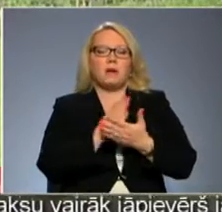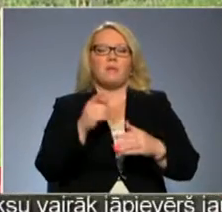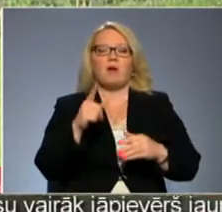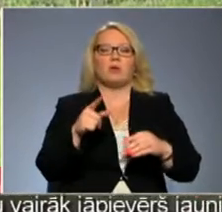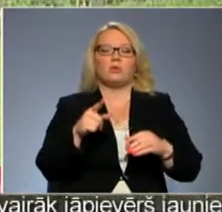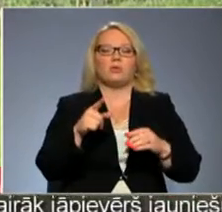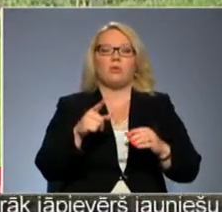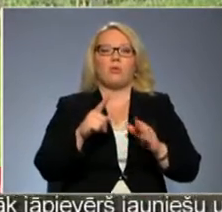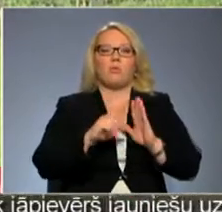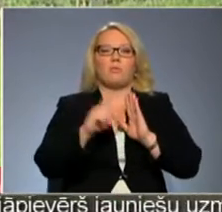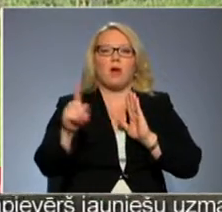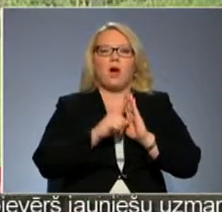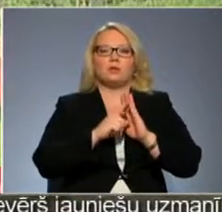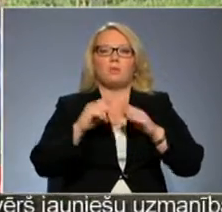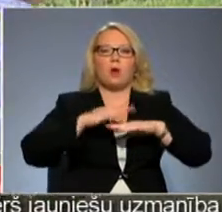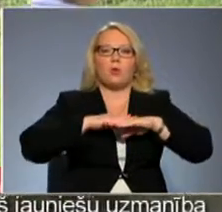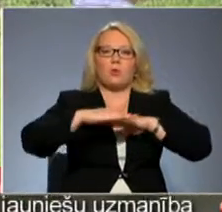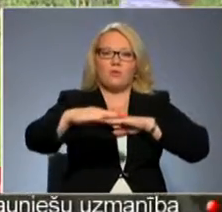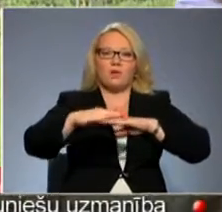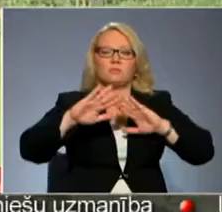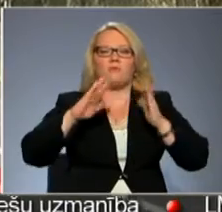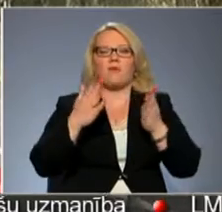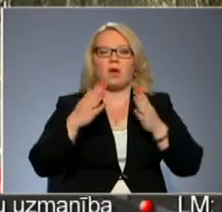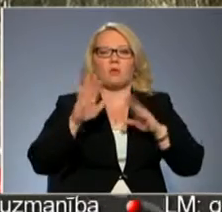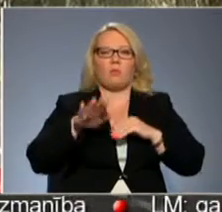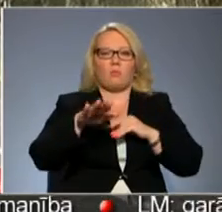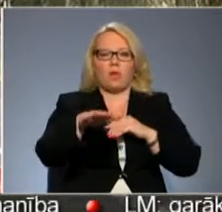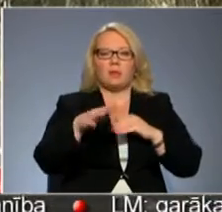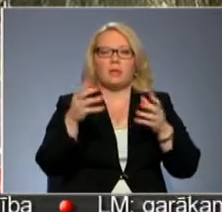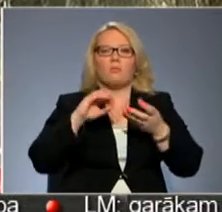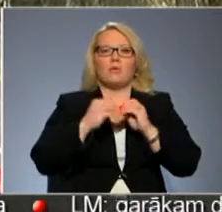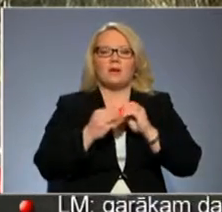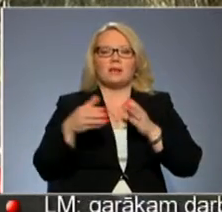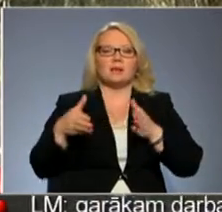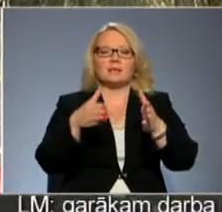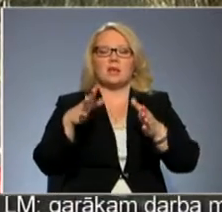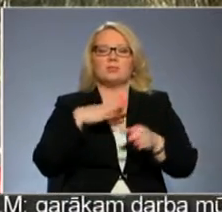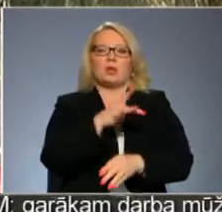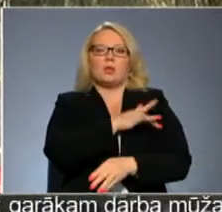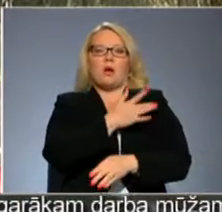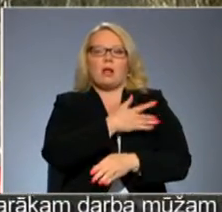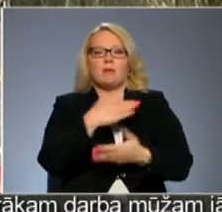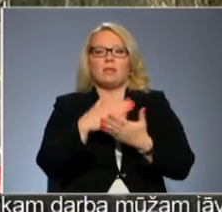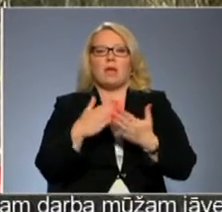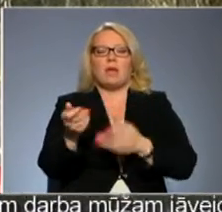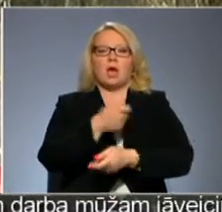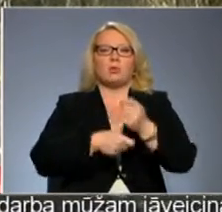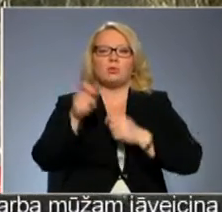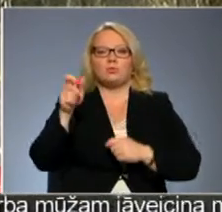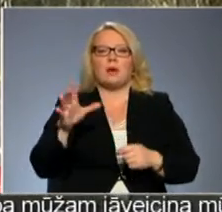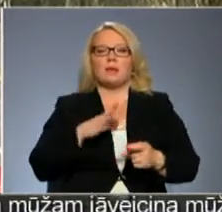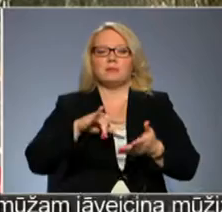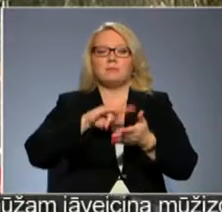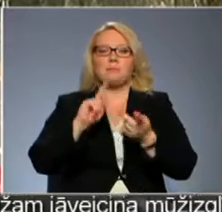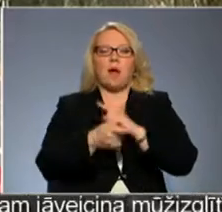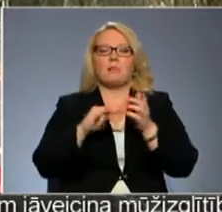10 tūkstoši par gudu vīrsmu vai par grumuļai. Ņemot vērā, cik ļoti ceļš bija nokalpojusi daļai uzņēmēji, līdzis pārplānot